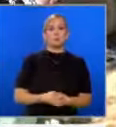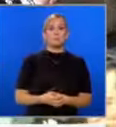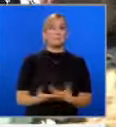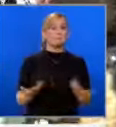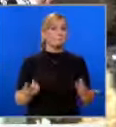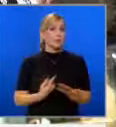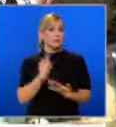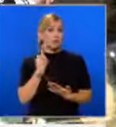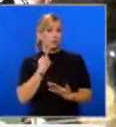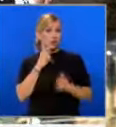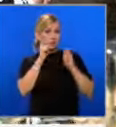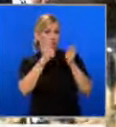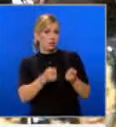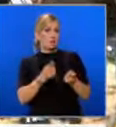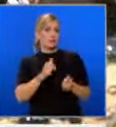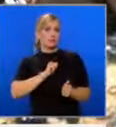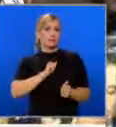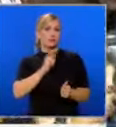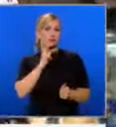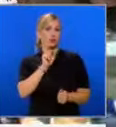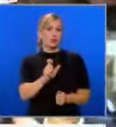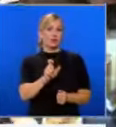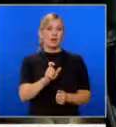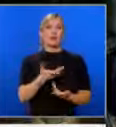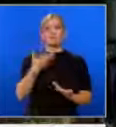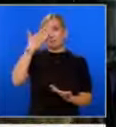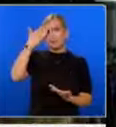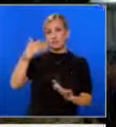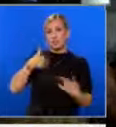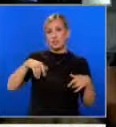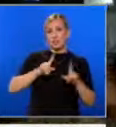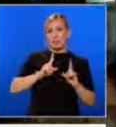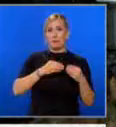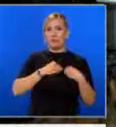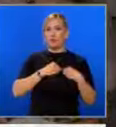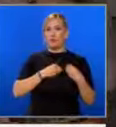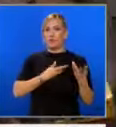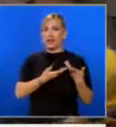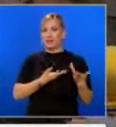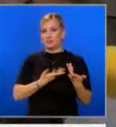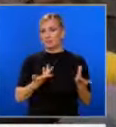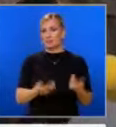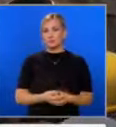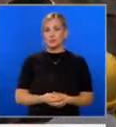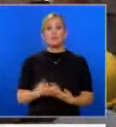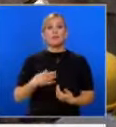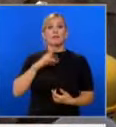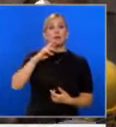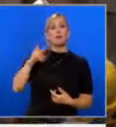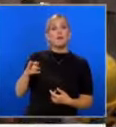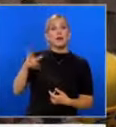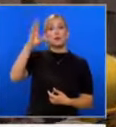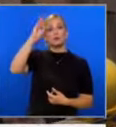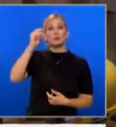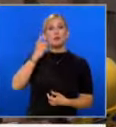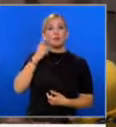нещо за да си дженталмен трябва да си спазваш думата. Истината е, че ние слияваме доверие между партиите. Какво отговаряте на господин